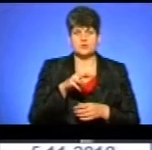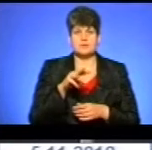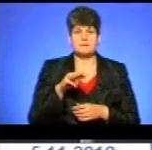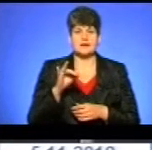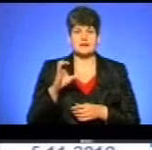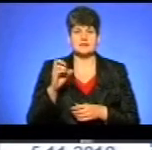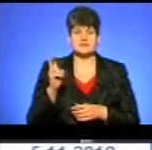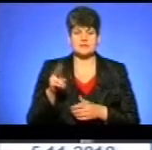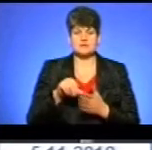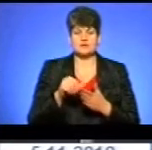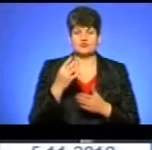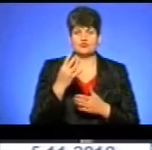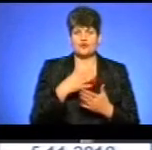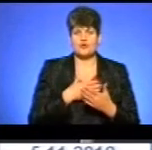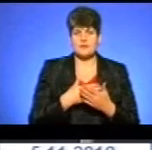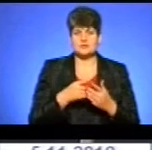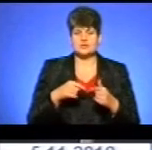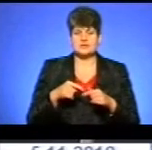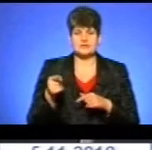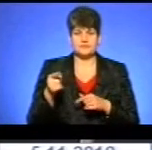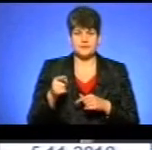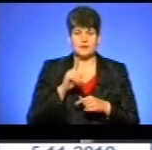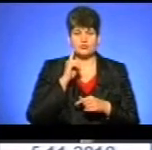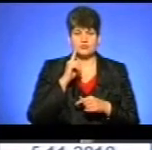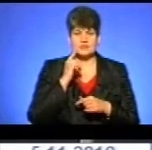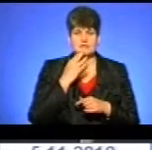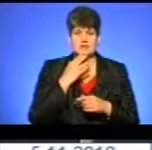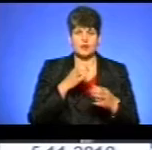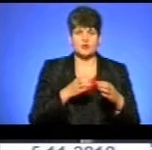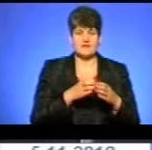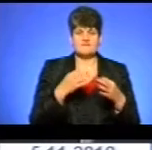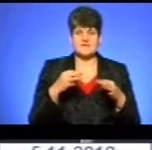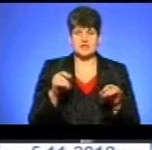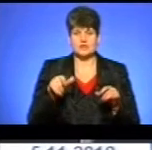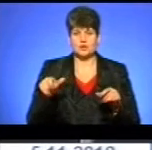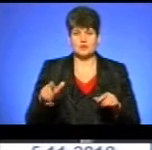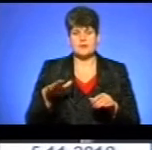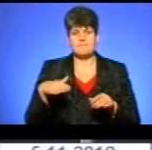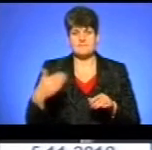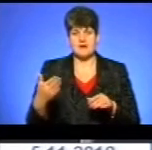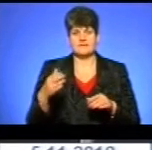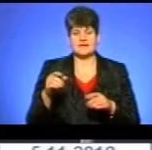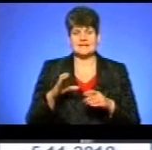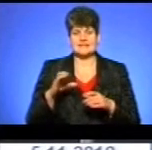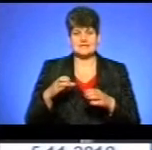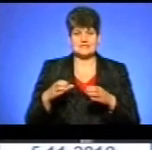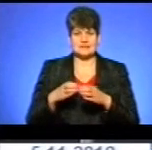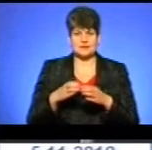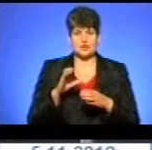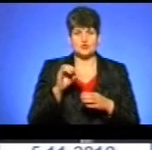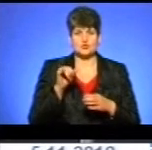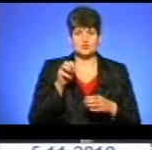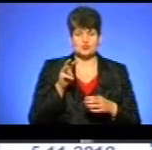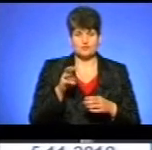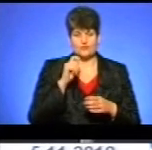Представники чотирьох громадських організацій Тернополя «Молодіжний націоналістичний конгрес», «Вільні люди», «Правий сектор Тернопільщини» і «Сум в Україні»